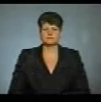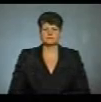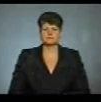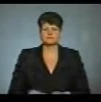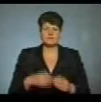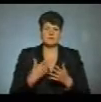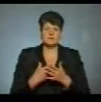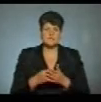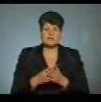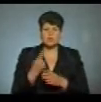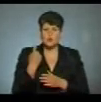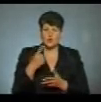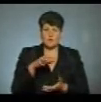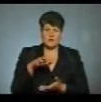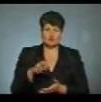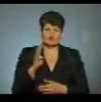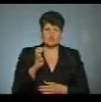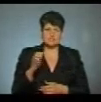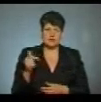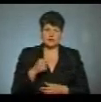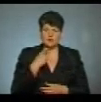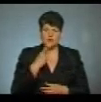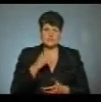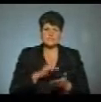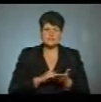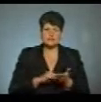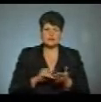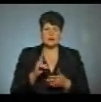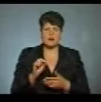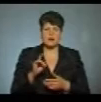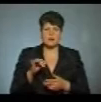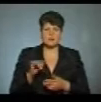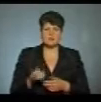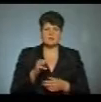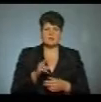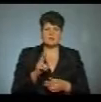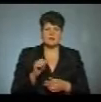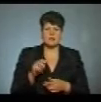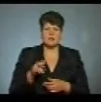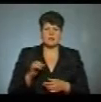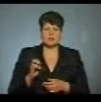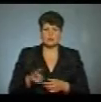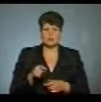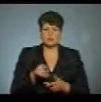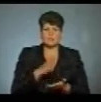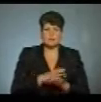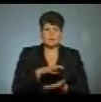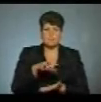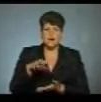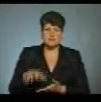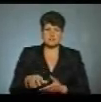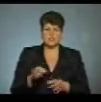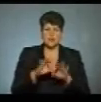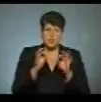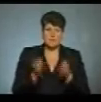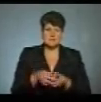Приблизна вартість одного пакунка 400 гривень розповіла секретарка «Карітасу» Тетяна Калиняк. «Тут є фарцки, є колебаса,